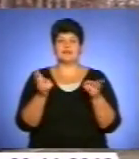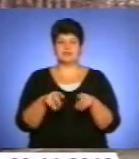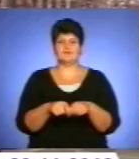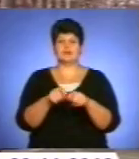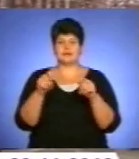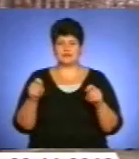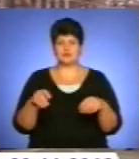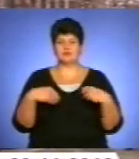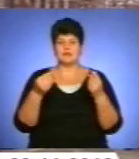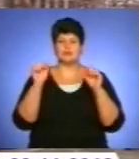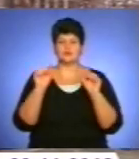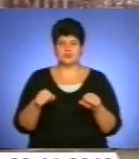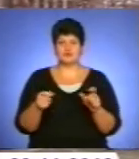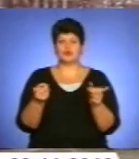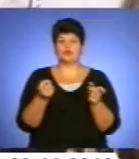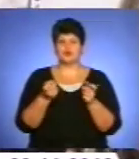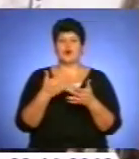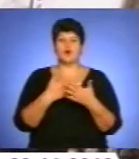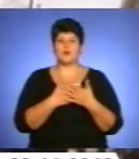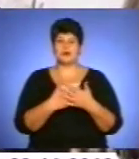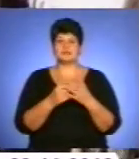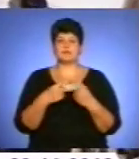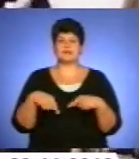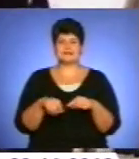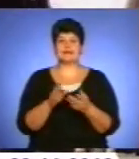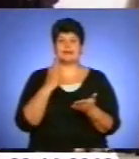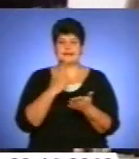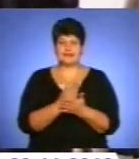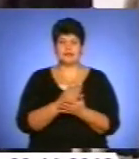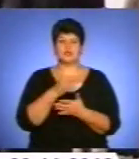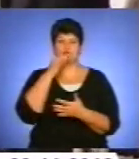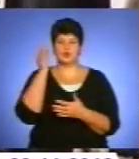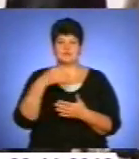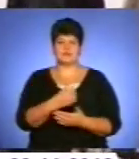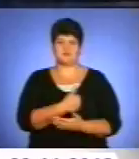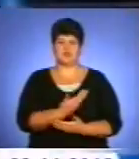можливість долучатися громадським організаціям, у яких є потенціал, досвід та бажання.